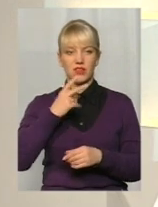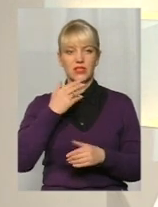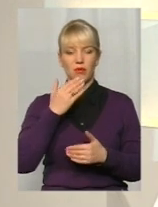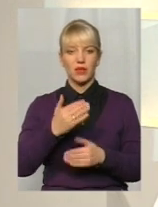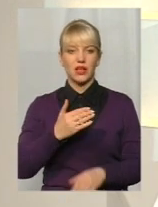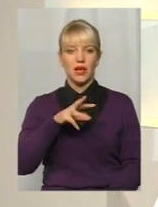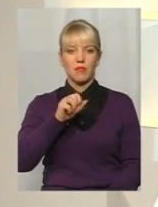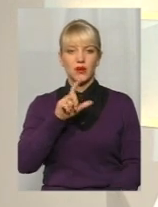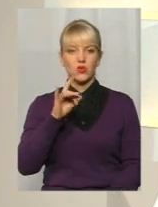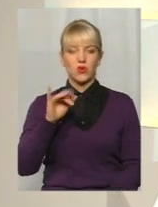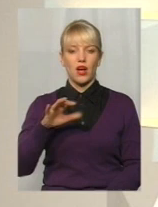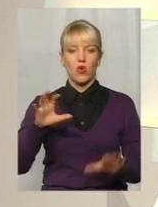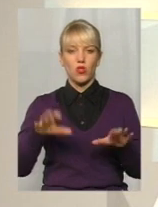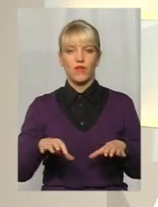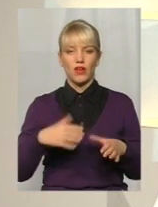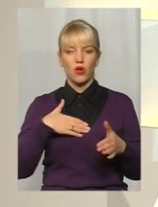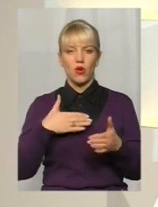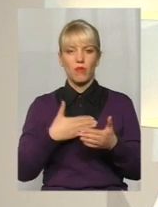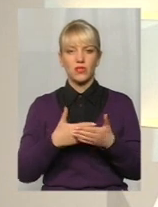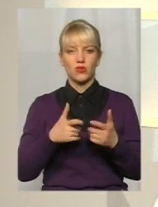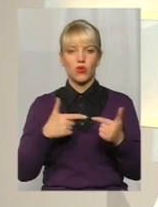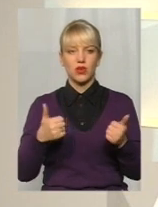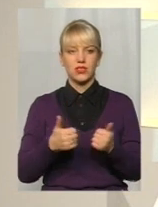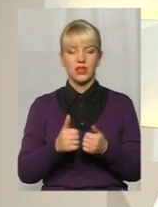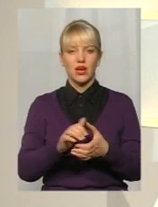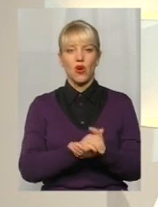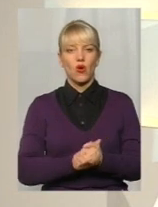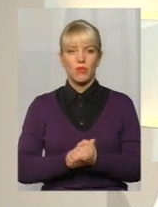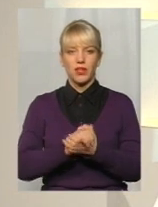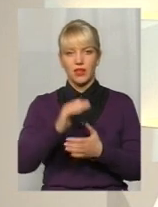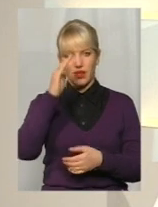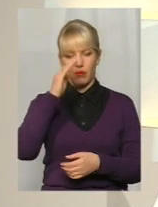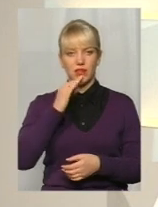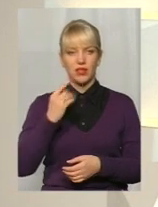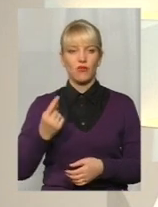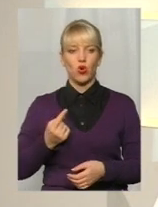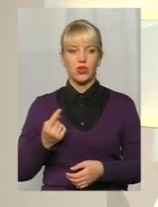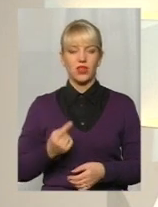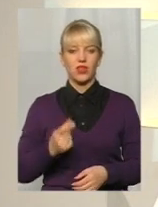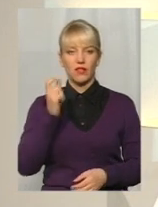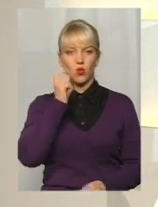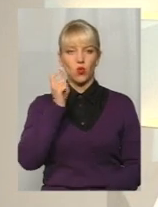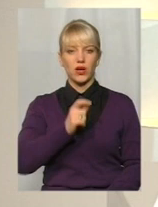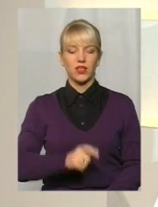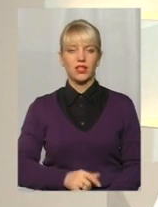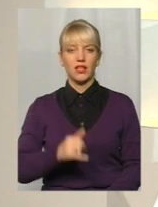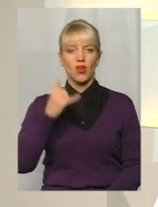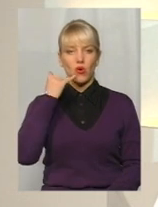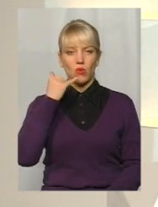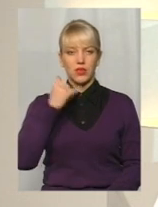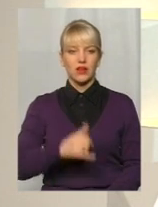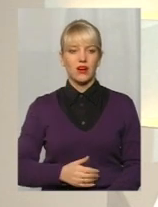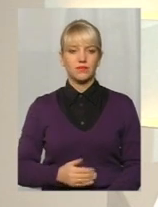Олександра Мазура, голови громадської організації об'єднання батьків-одиноків України. Коментар віддав нам телефоном, давайте